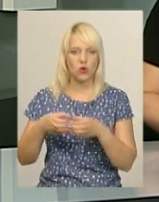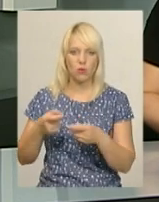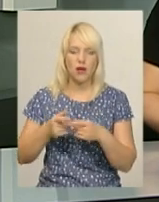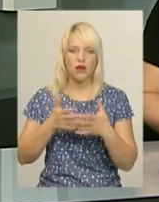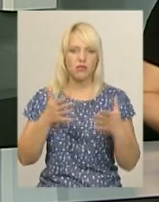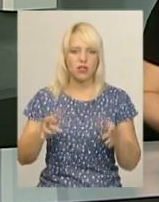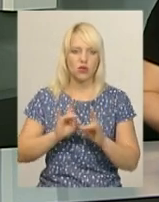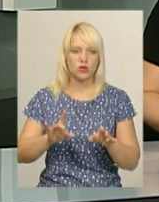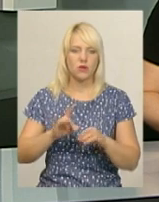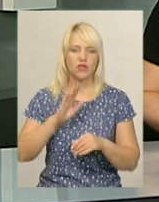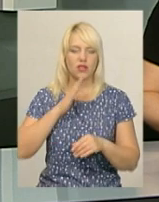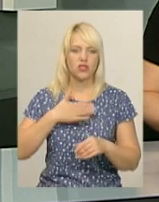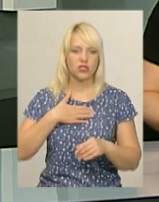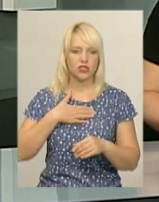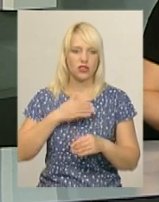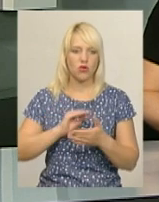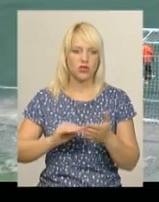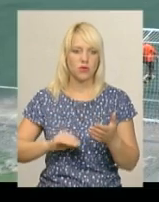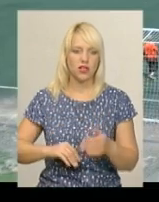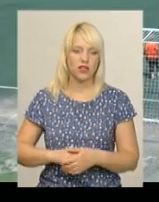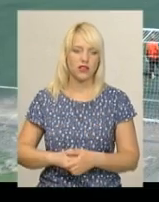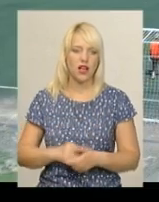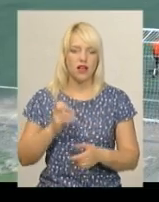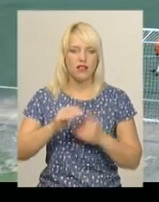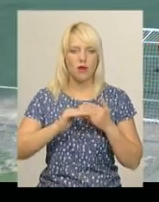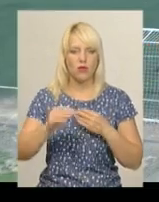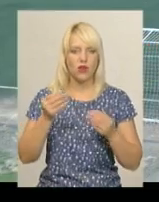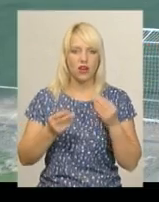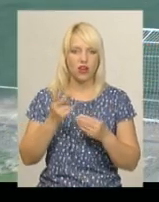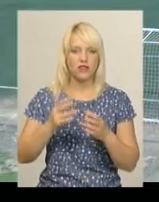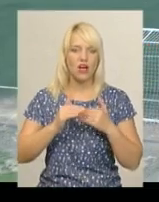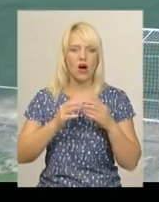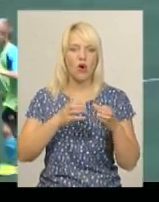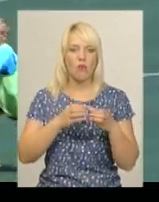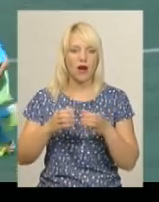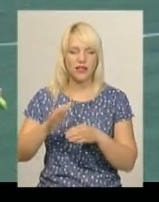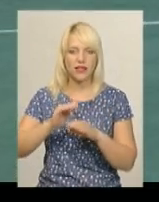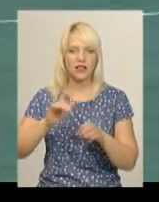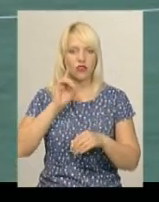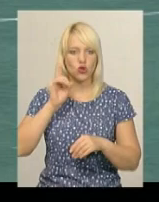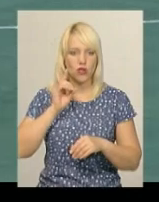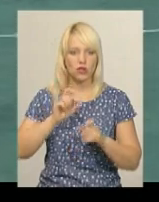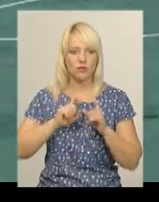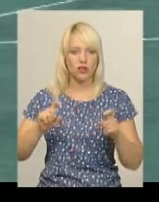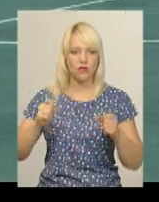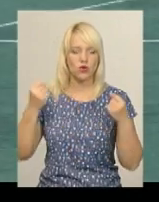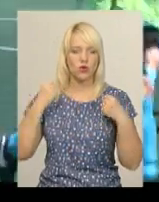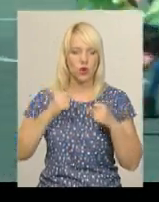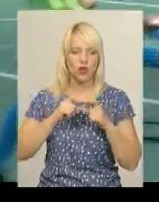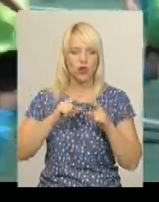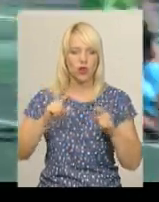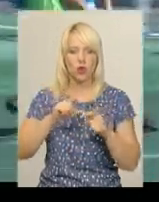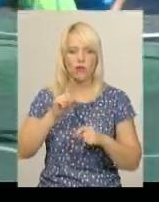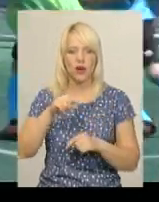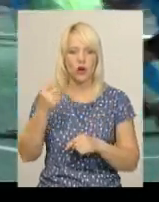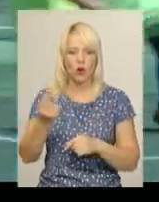змагання розповість Ярослав Анташевська. На полі грають дві команди дитячо-юнацької спортивної школи номер один. У рахунку